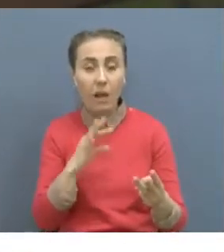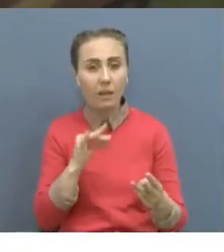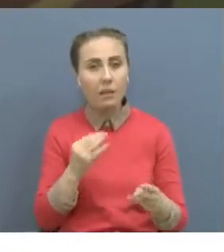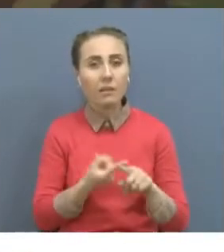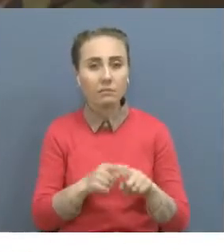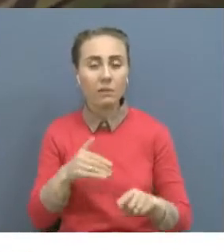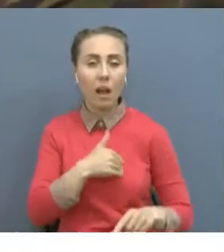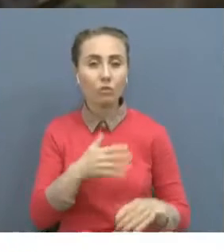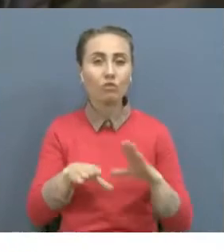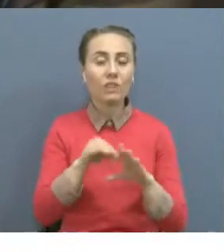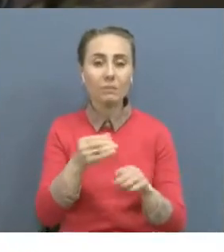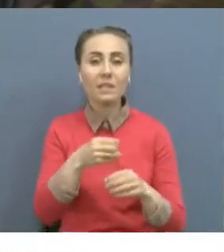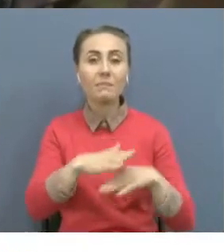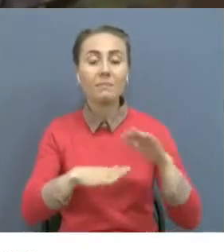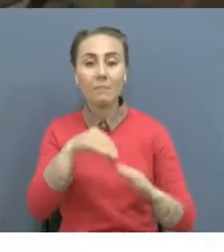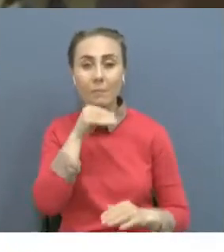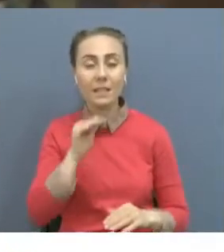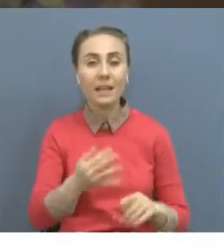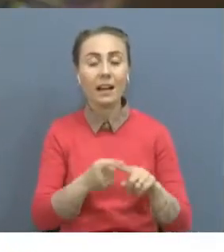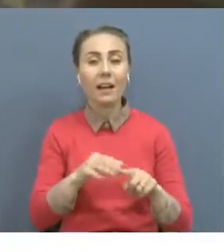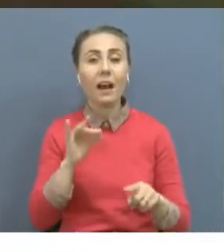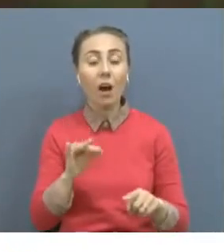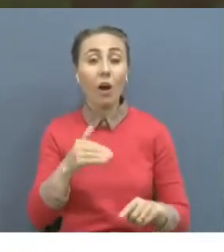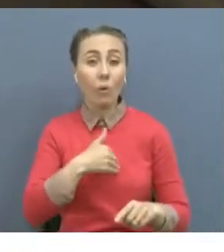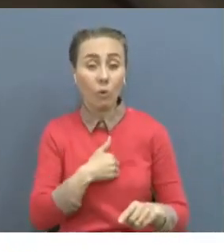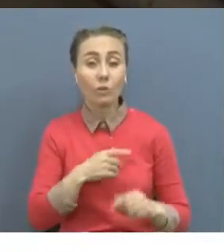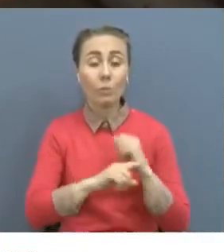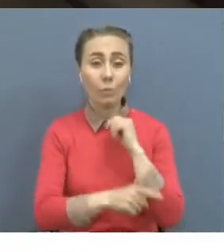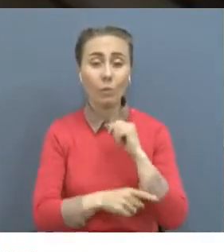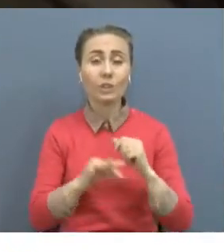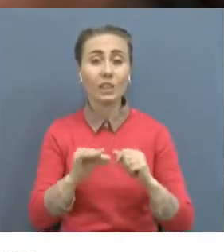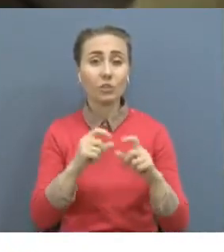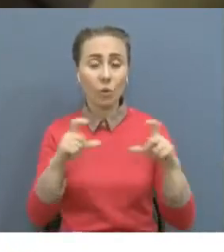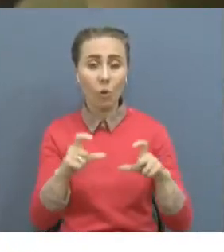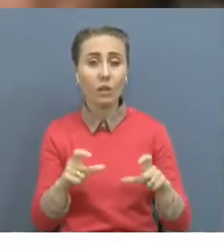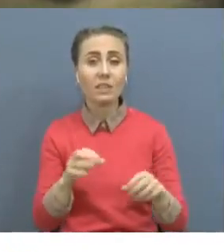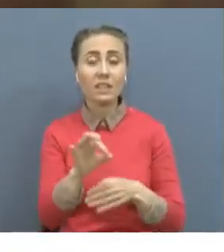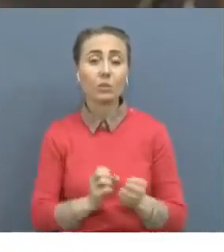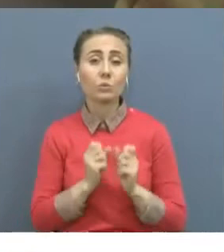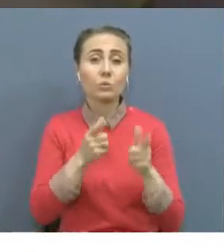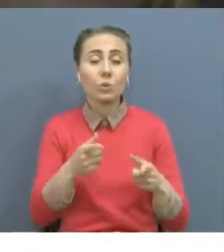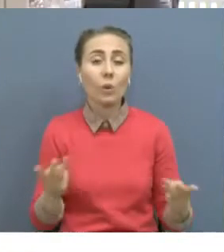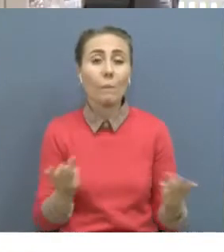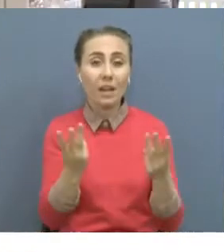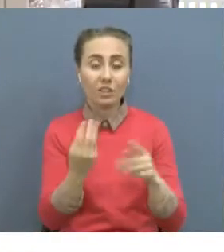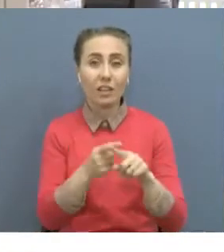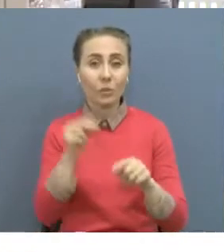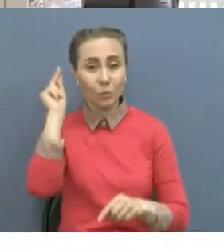таңдаған. Мектеп пітірген соң бірден азаматты қорғаны саласына келеді. Бүгінде ол нөмір екінші өрт сөндіру өлімінде әл командир.